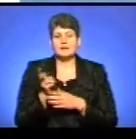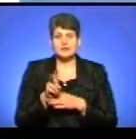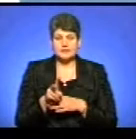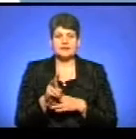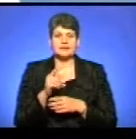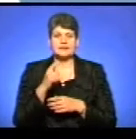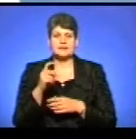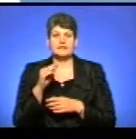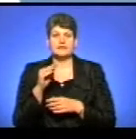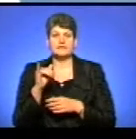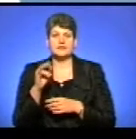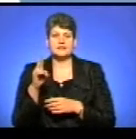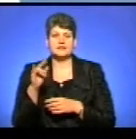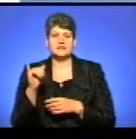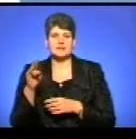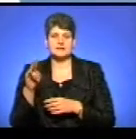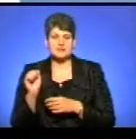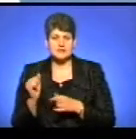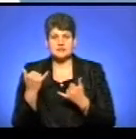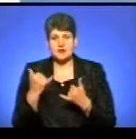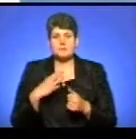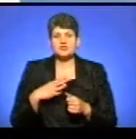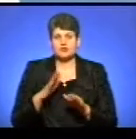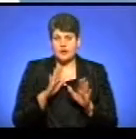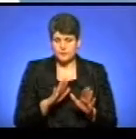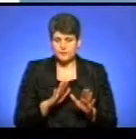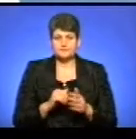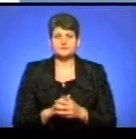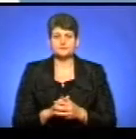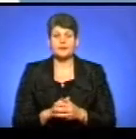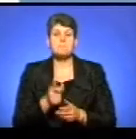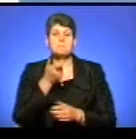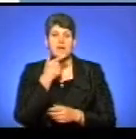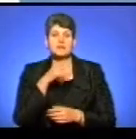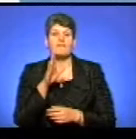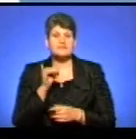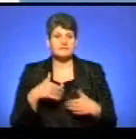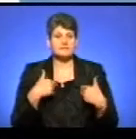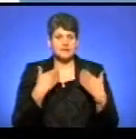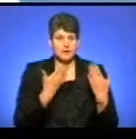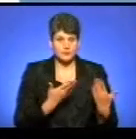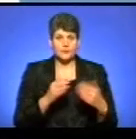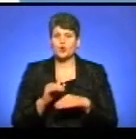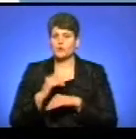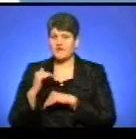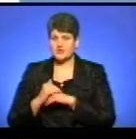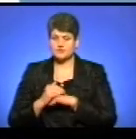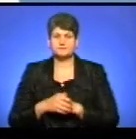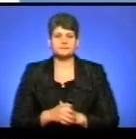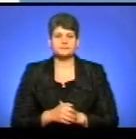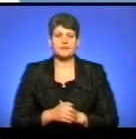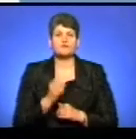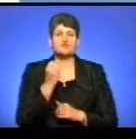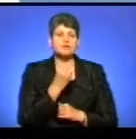Логістичного центру допомоги бійцям АТО. Ми наразі її чекаємо. Отже, пане Василю, я вас вітаю в студії. Доброго вечора. Отже, в 2014